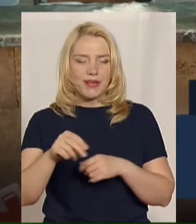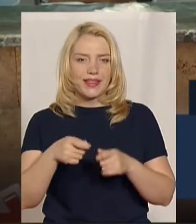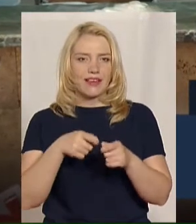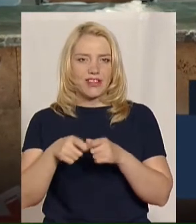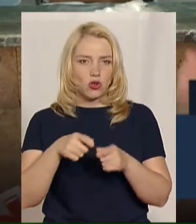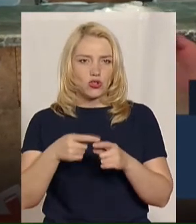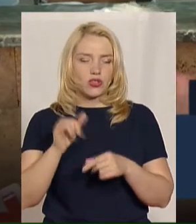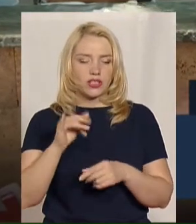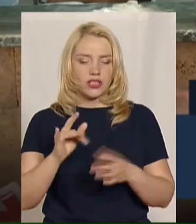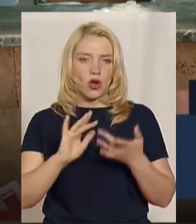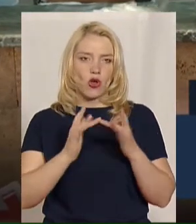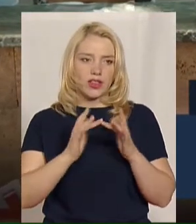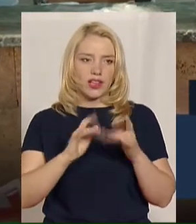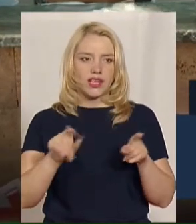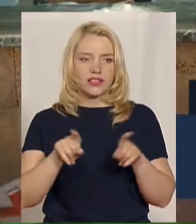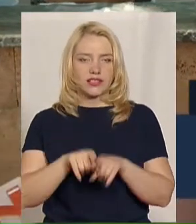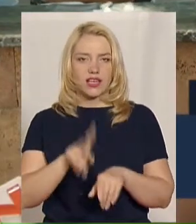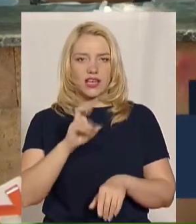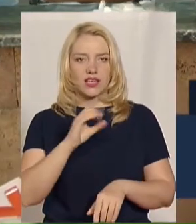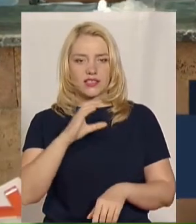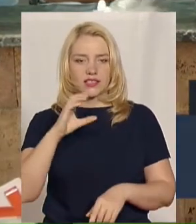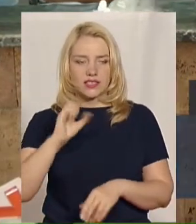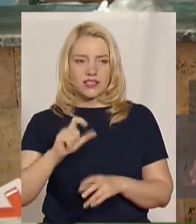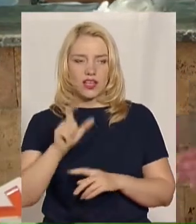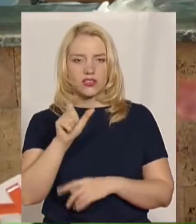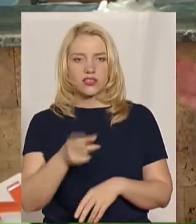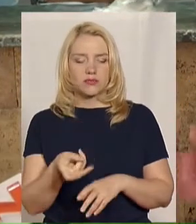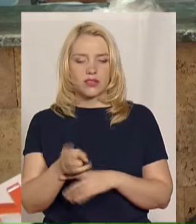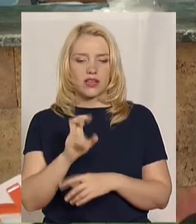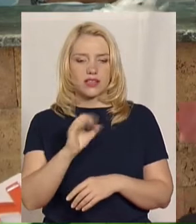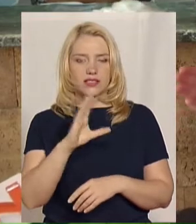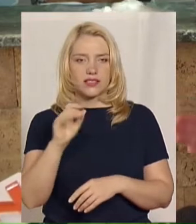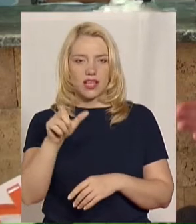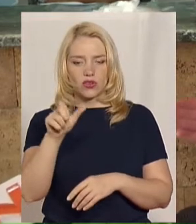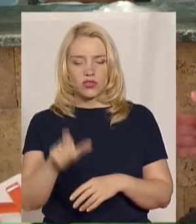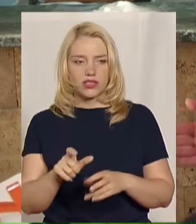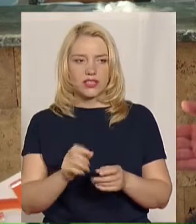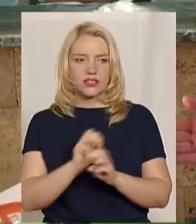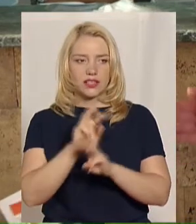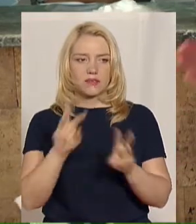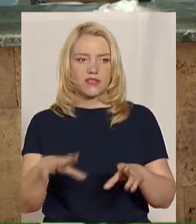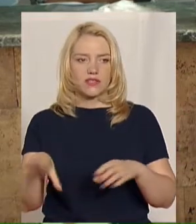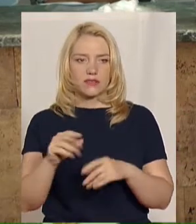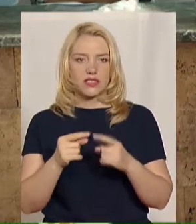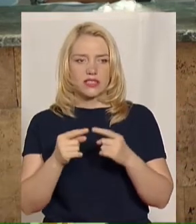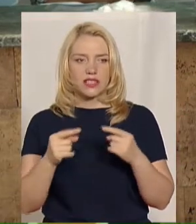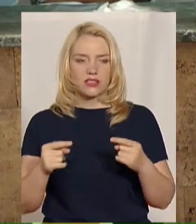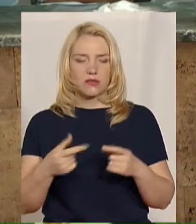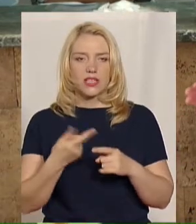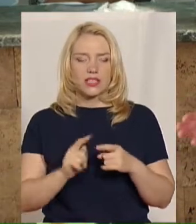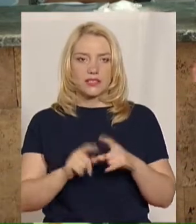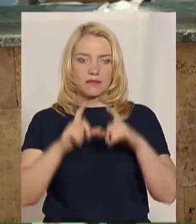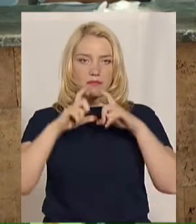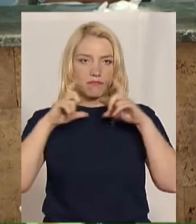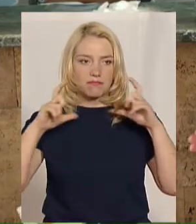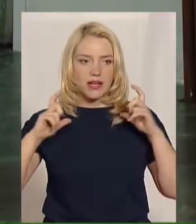онлайн, так і в касі. Людина підходить до каси, касир у нас забезпечений усіма засобами захисту, тобто це є маска,